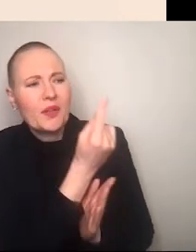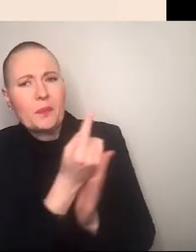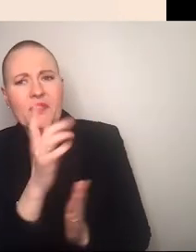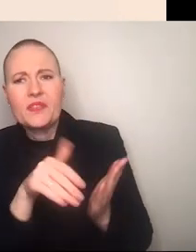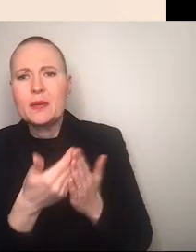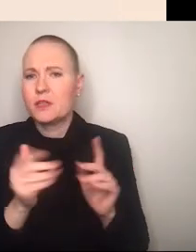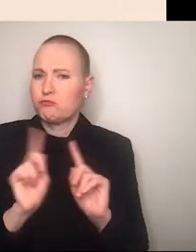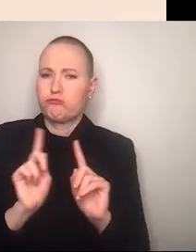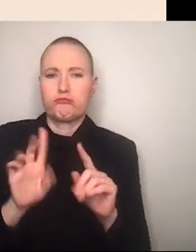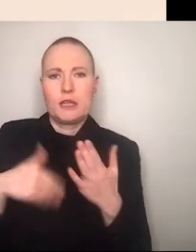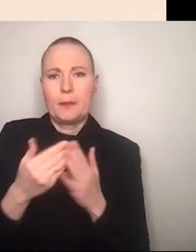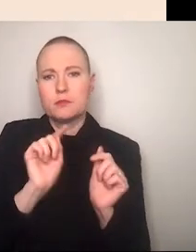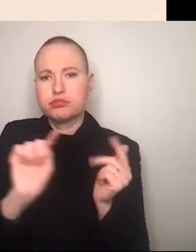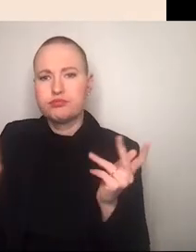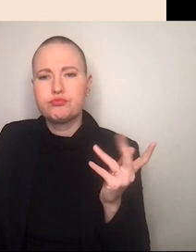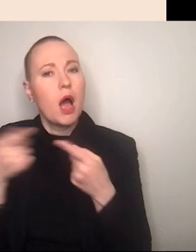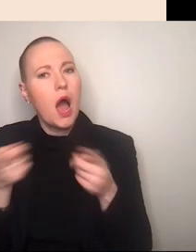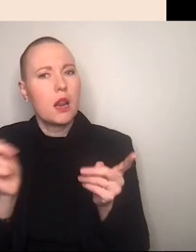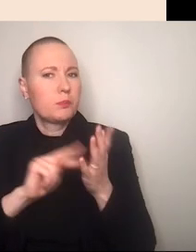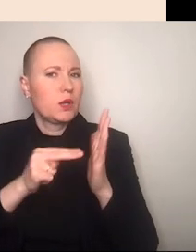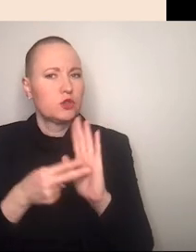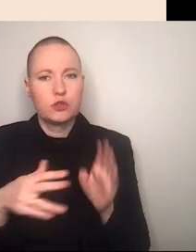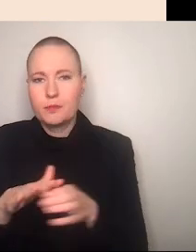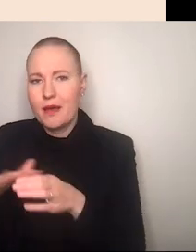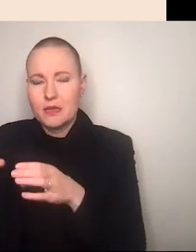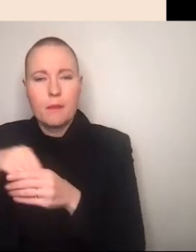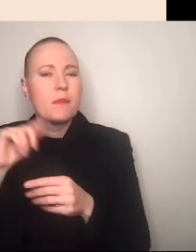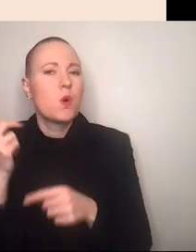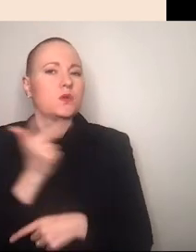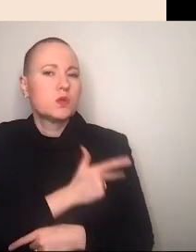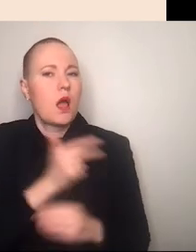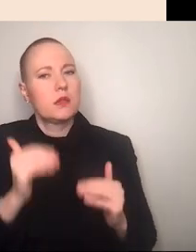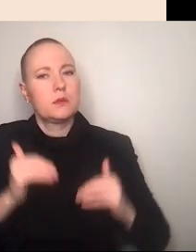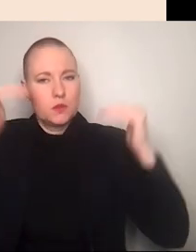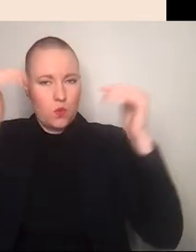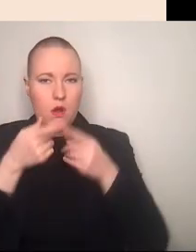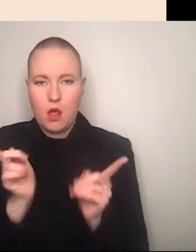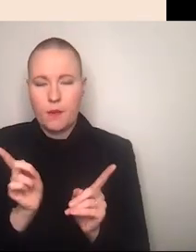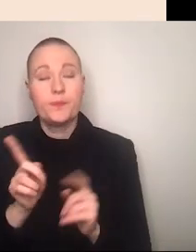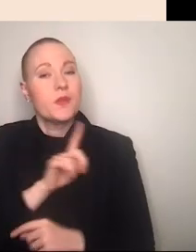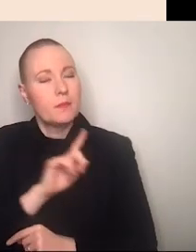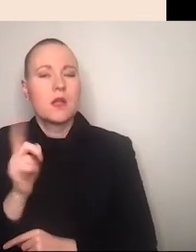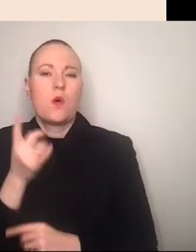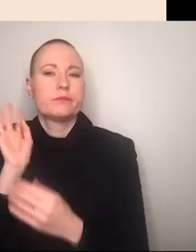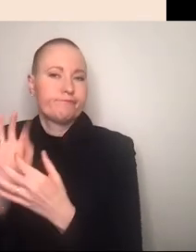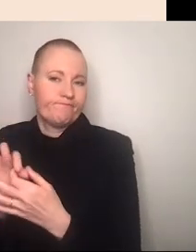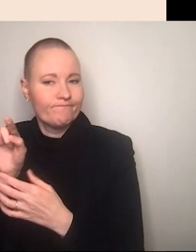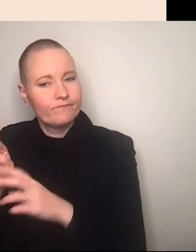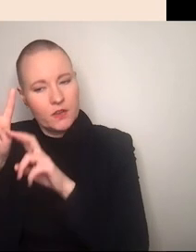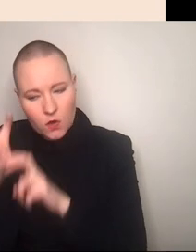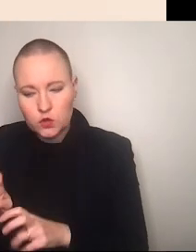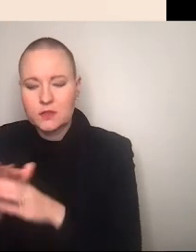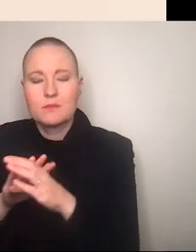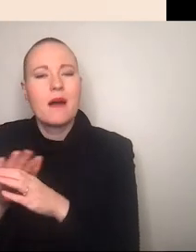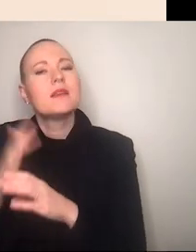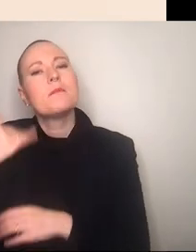allen politischen lagern und sozialen milieus wieder findet und auch ich ordne mich eben diesen strang der forschung zu indem ich mich